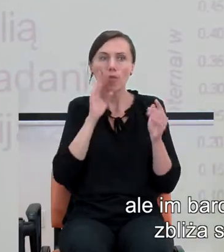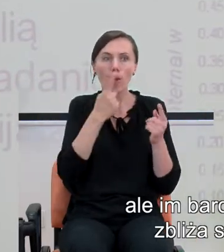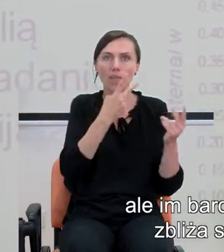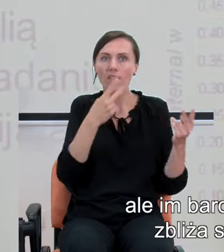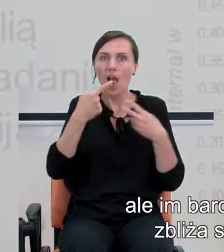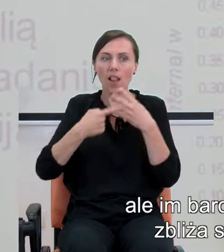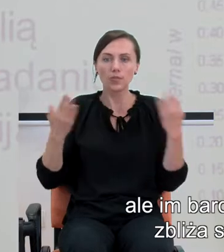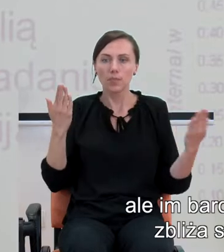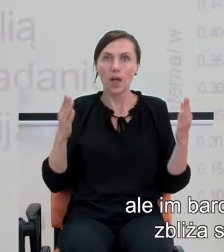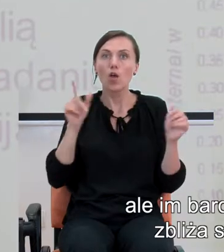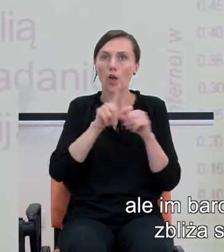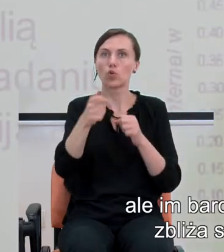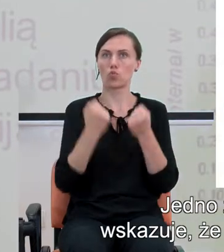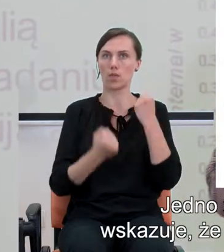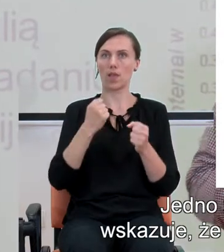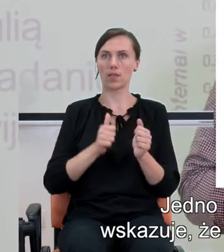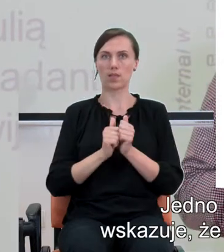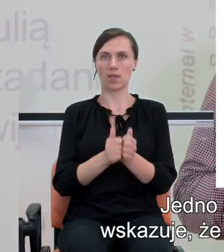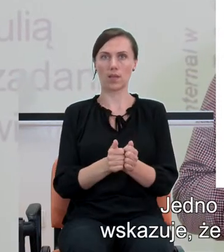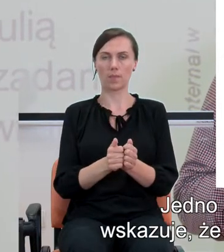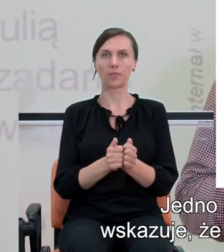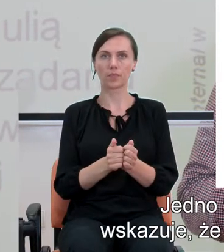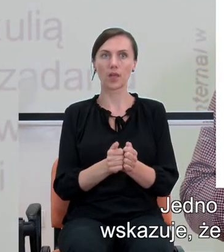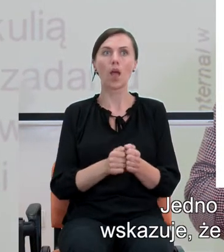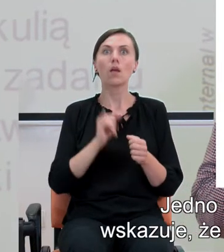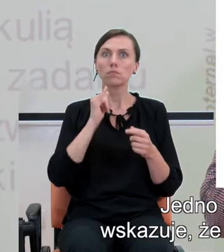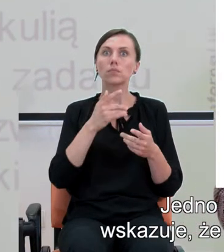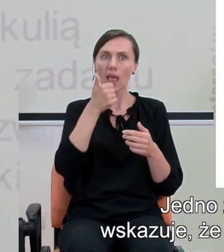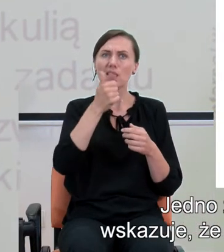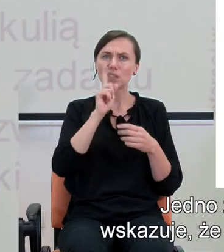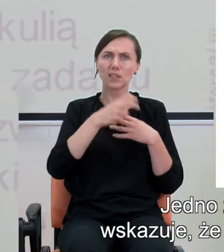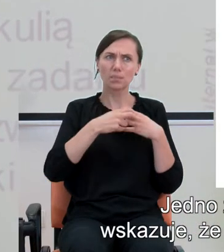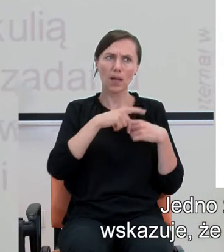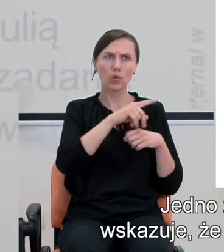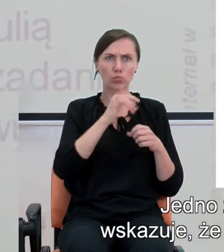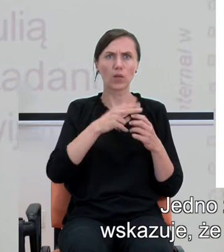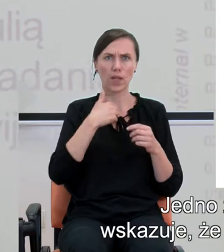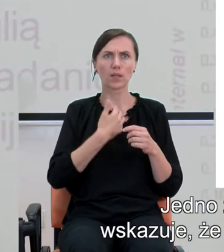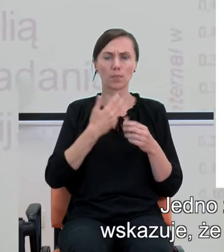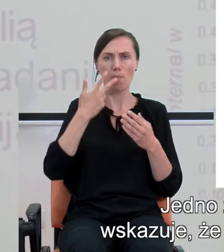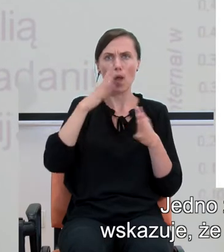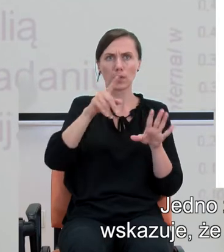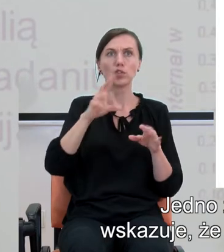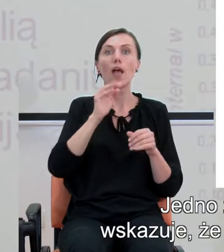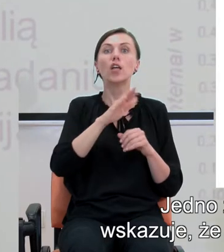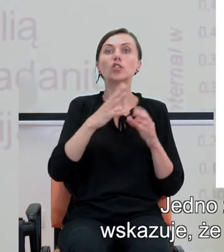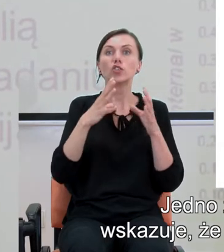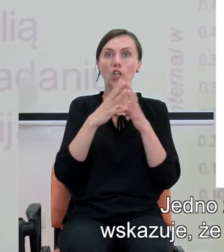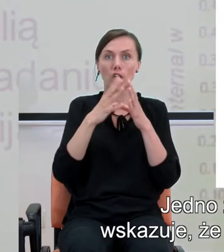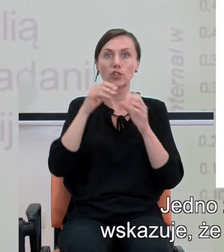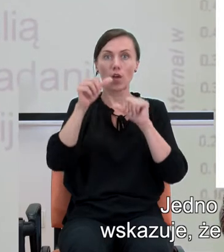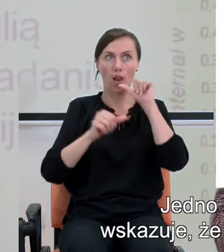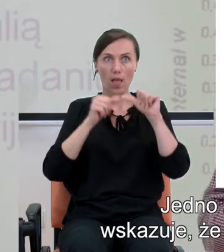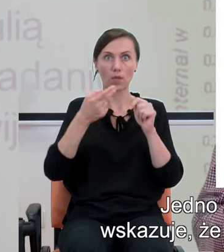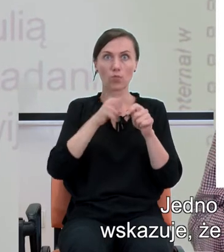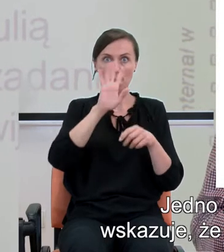siebie, tym zadanie jest trudniejsze. Okazuje się, jedno z badań, które tutaj Państwu pokazałem, wskazuje, że dziesięciolatki